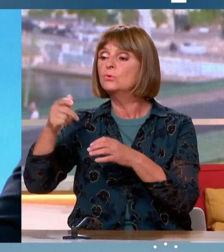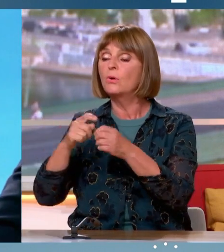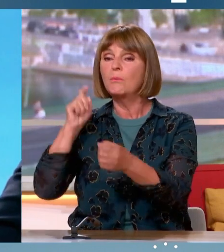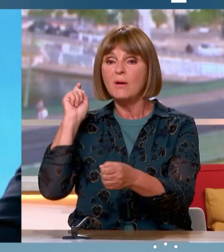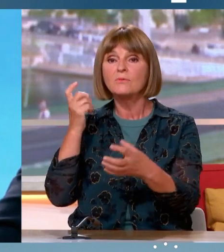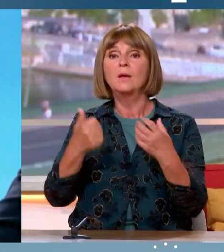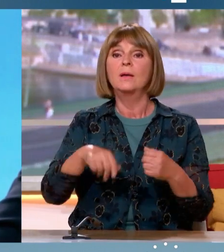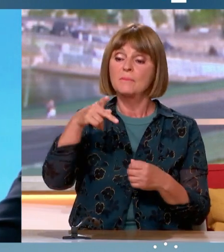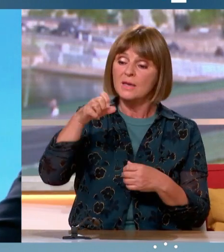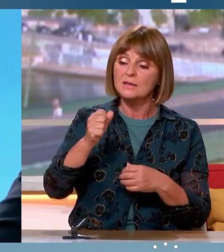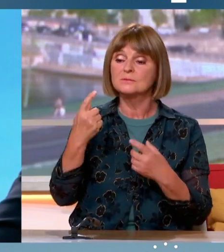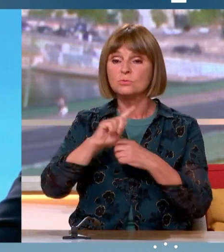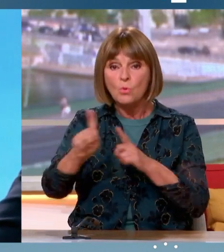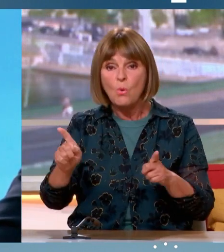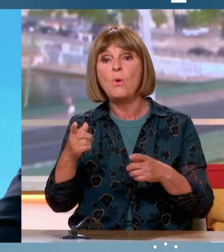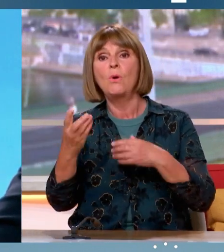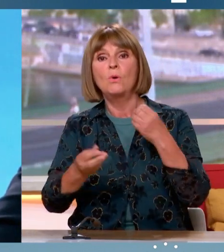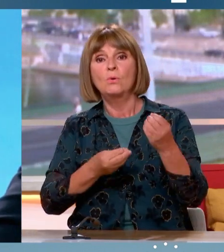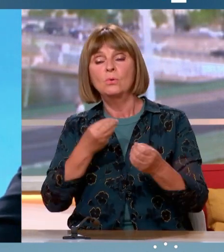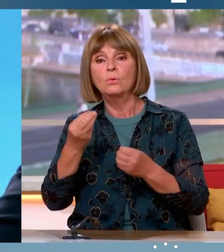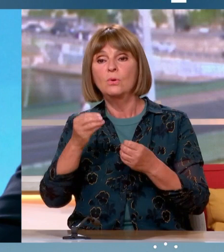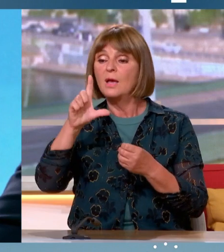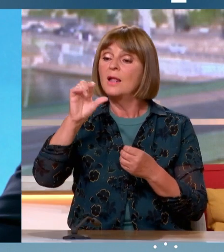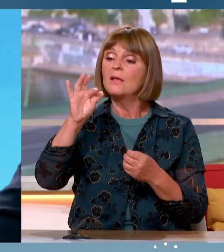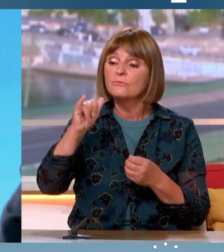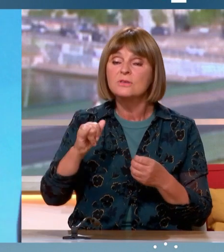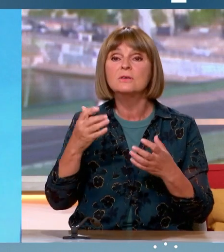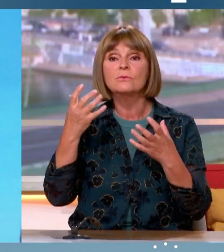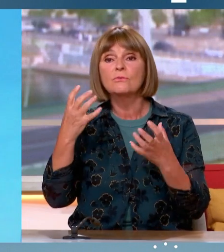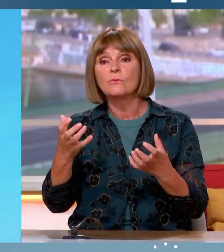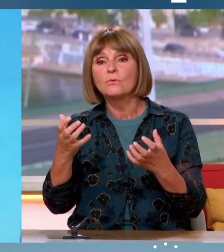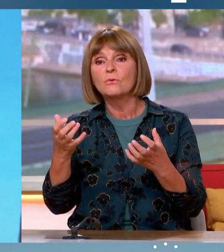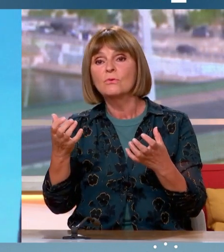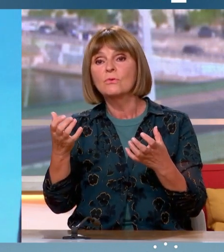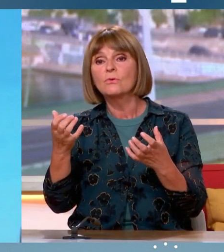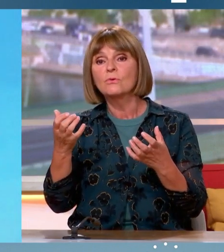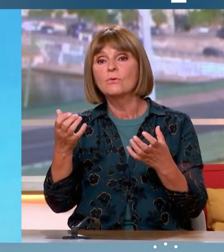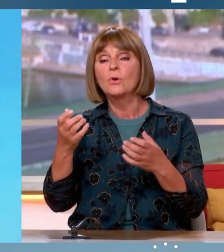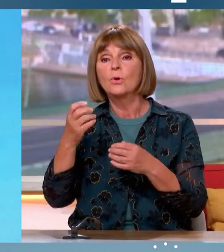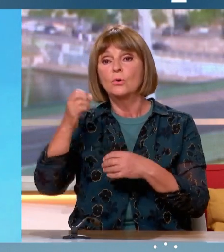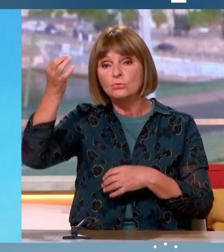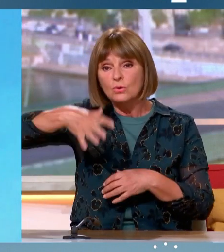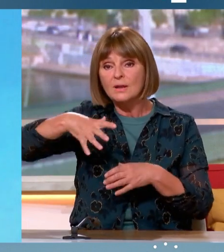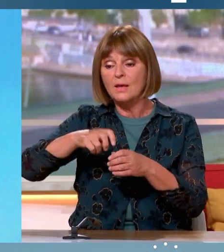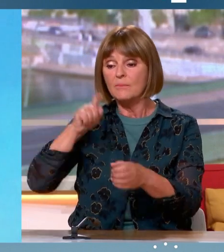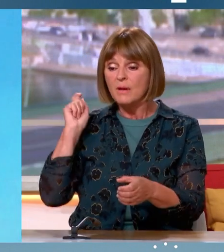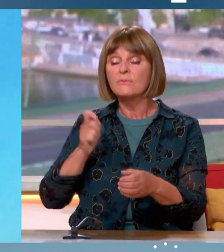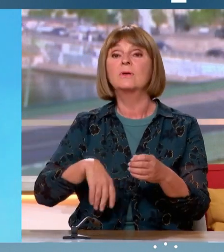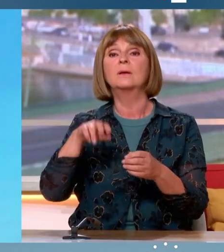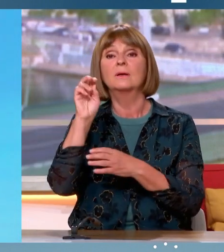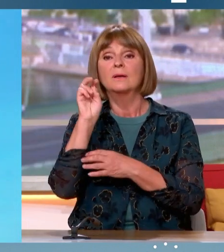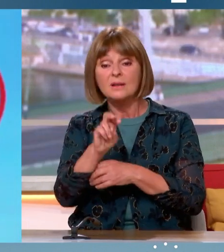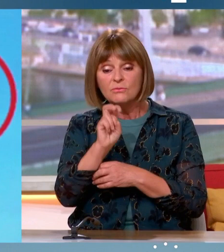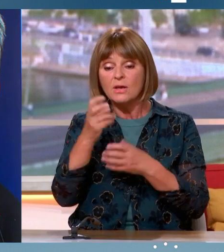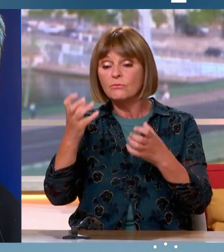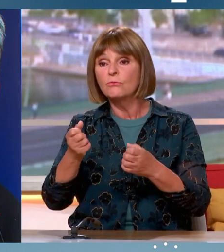Socialiste qui ne pas en sortir ? Est-ce que c'est finalement le LFI qui veut sortir du nucléaire et les Verts qui veulent de l'éolien ? Est-ce que